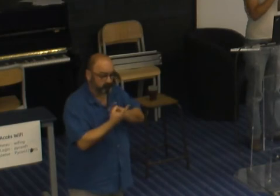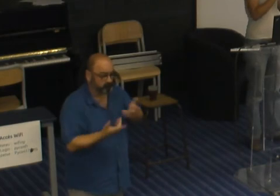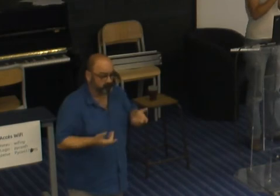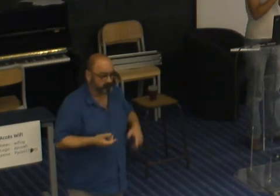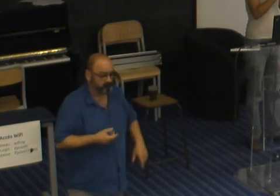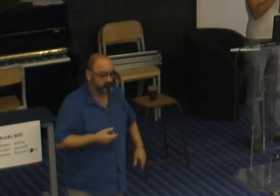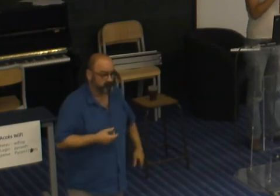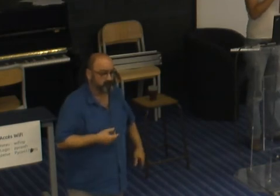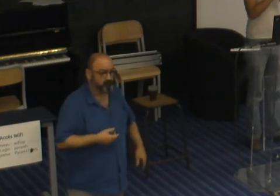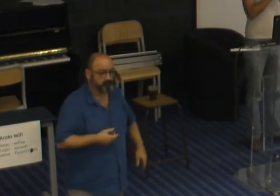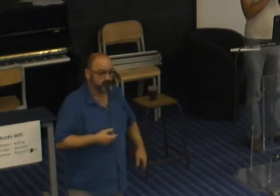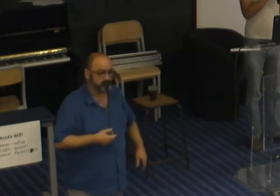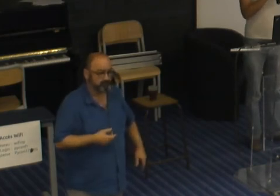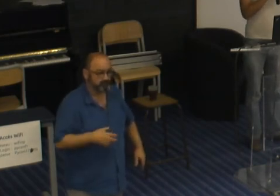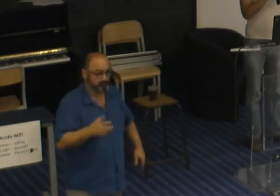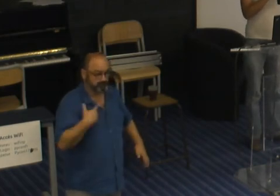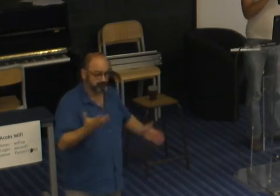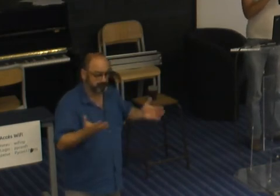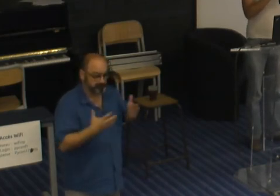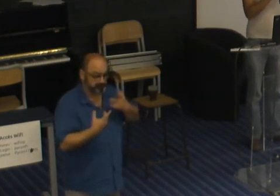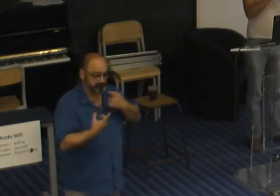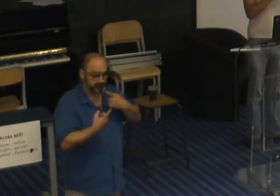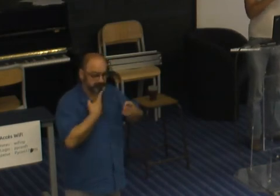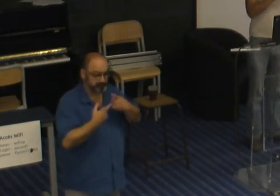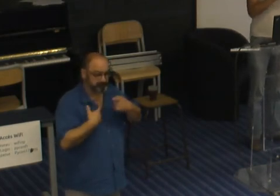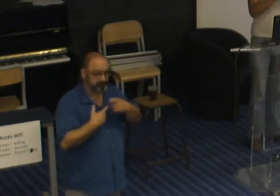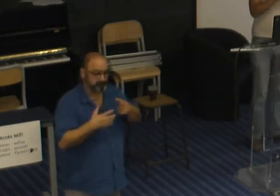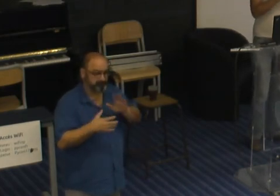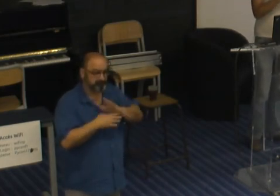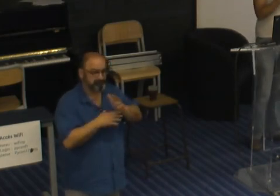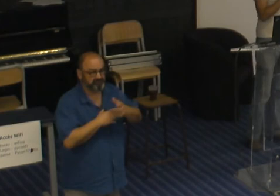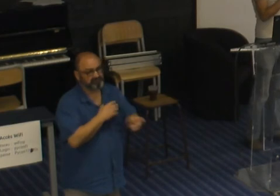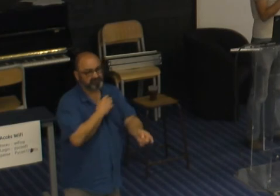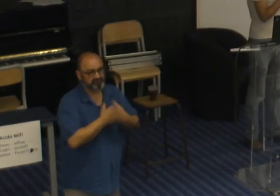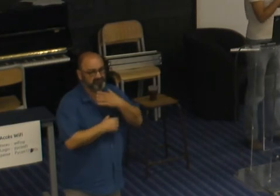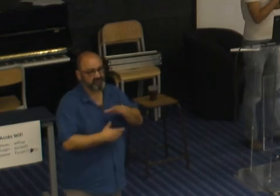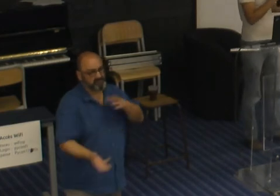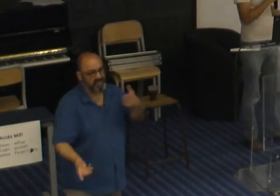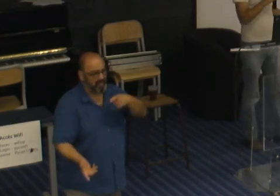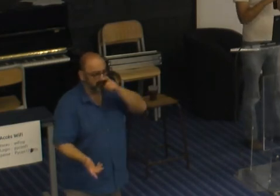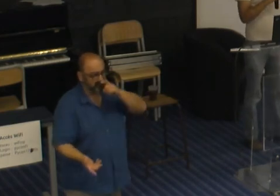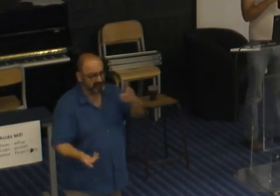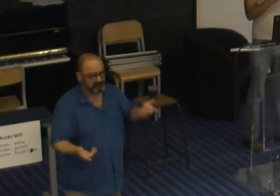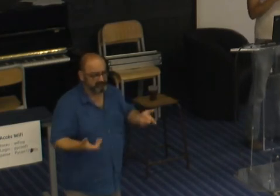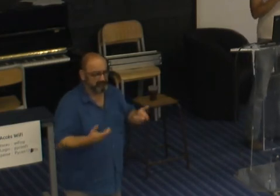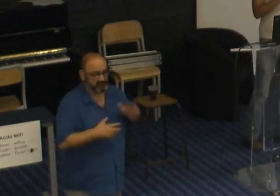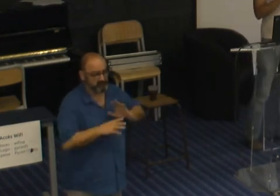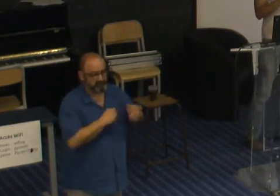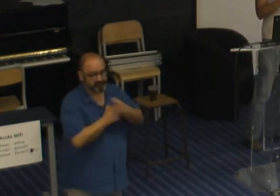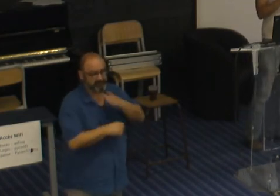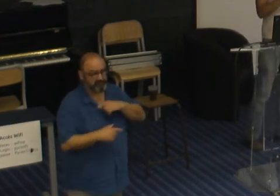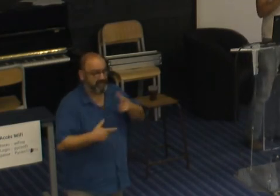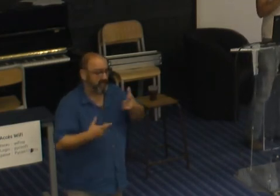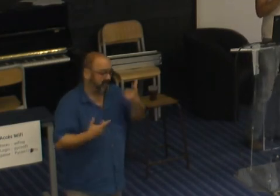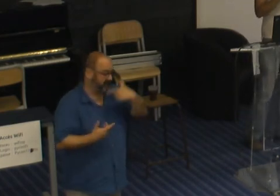vous pouvez sortir de but en blanc vous me refusez pas le job parce que je suis maghrébin ou tunisien ou que j'ai l'air